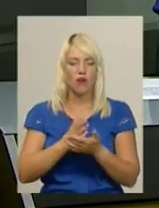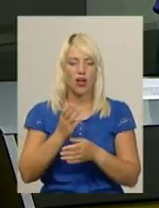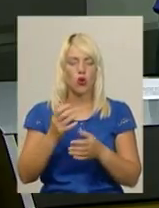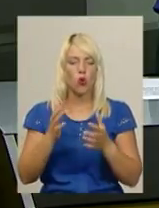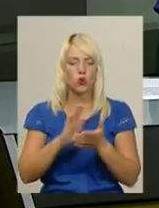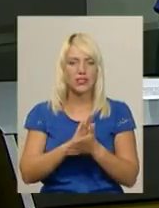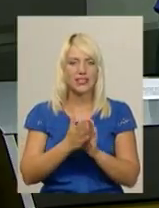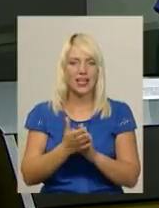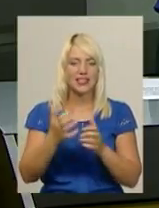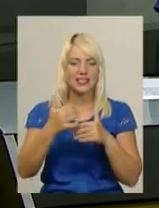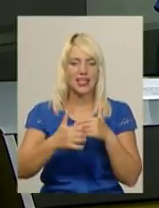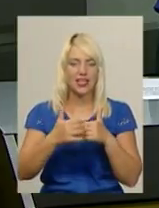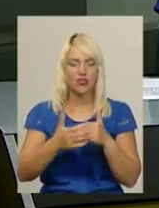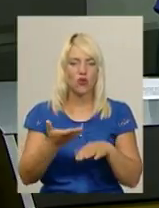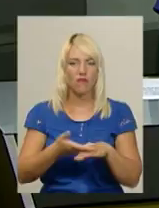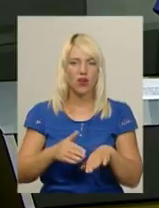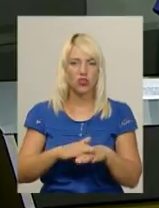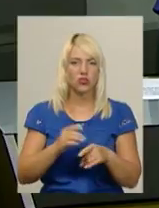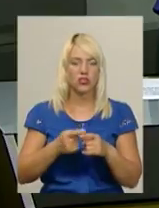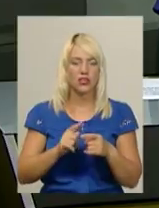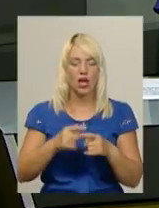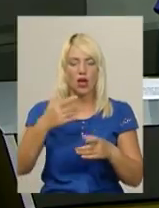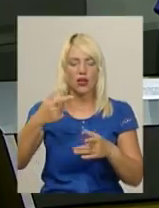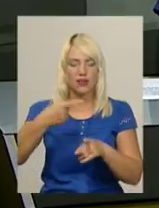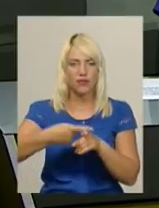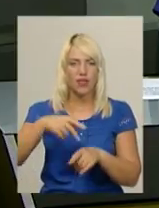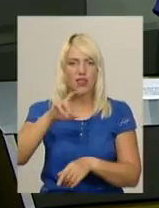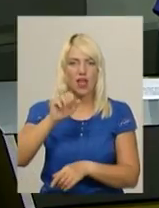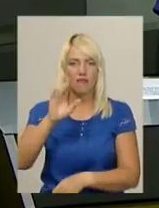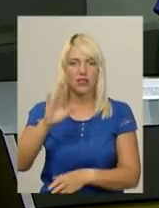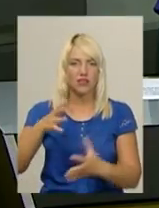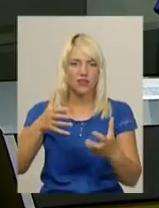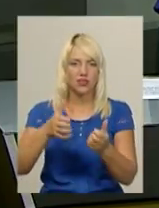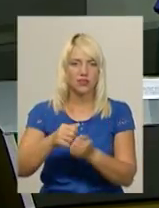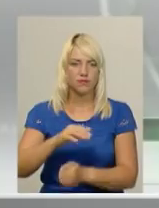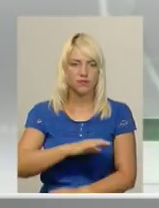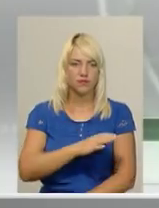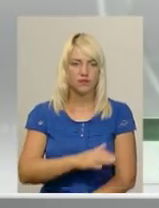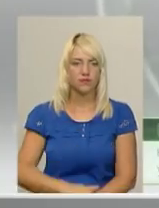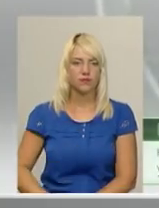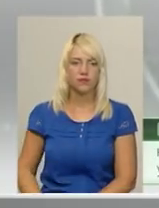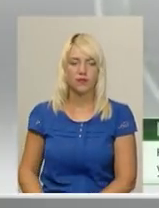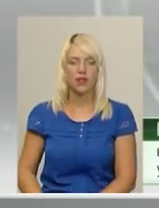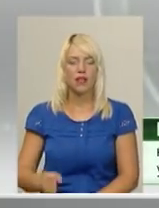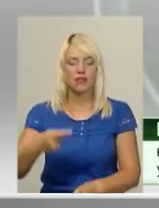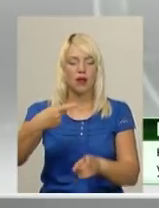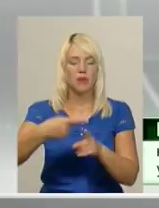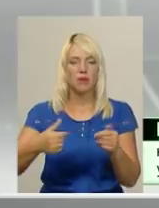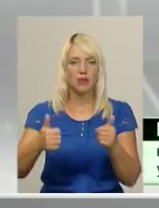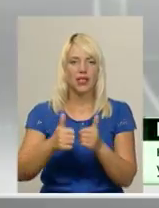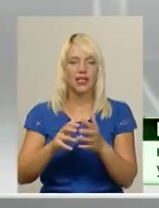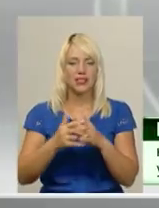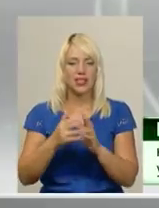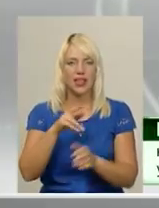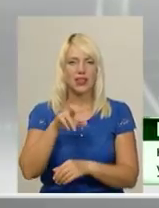Нагадаю, ДТП сталося поблизу Давидковецького перехрестя сьогодні вранці. На перехресті біля села